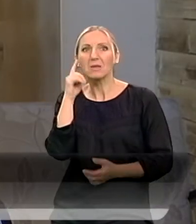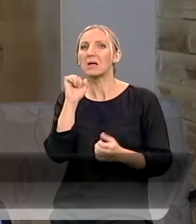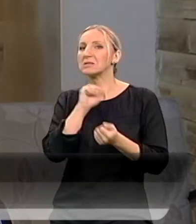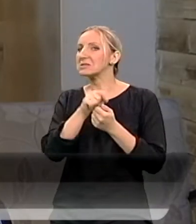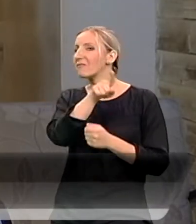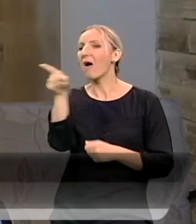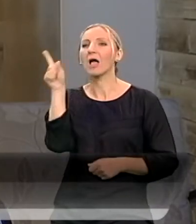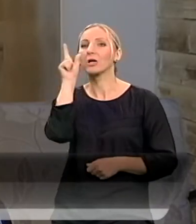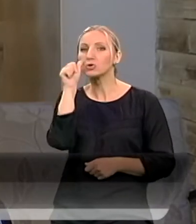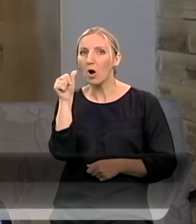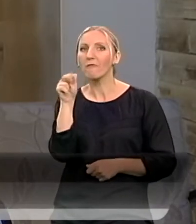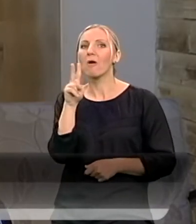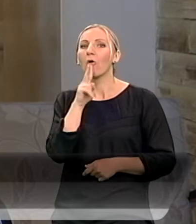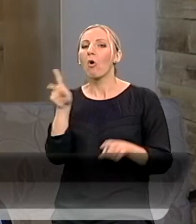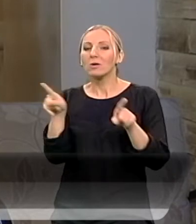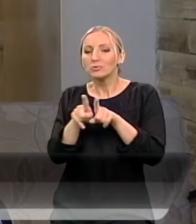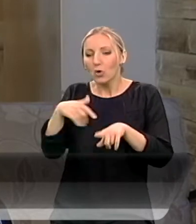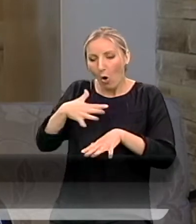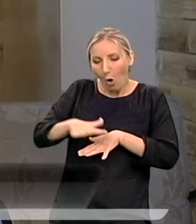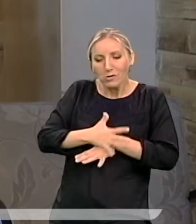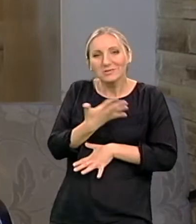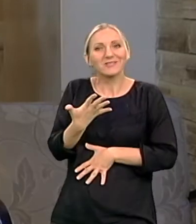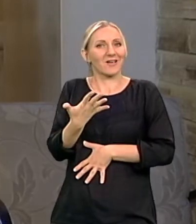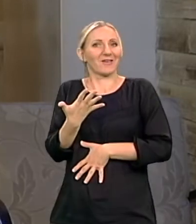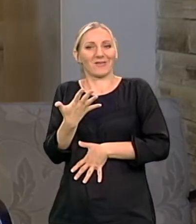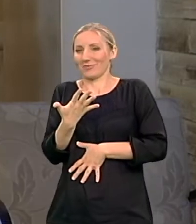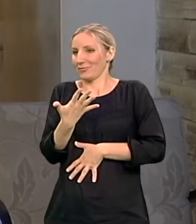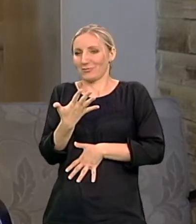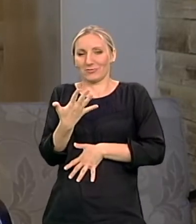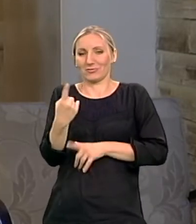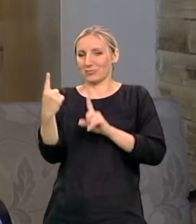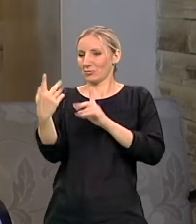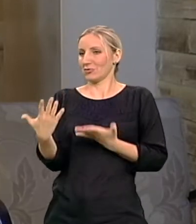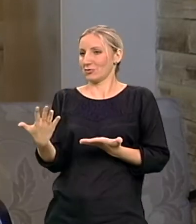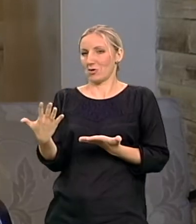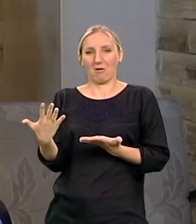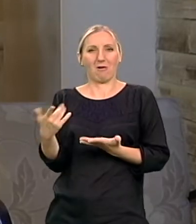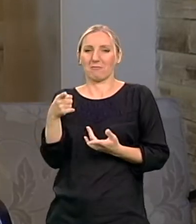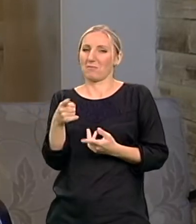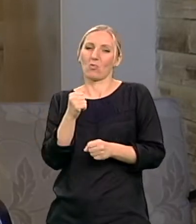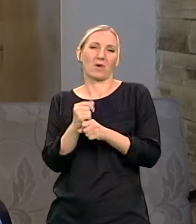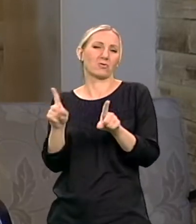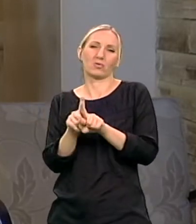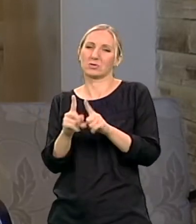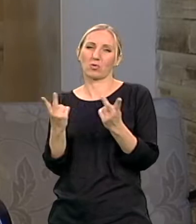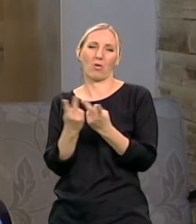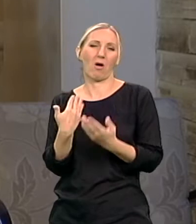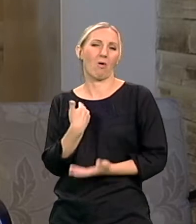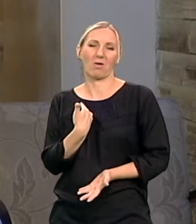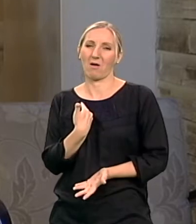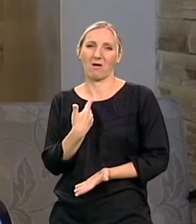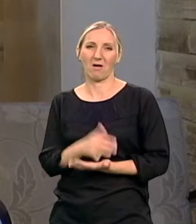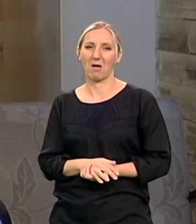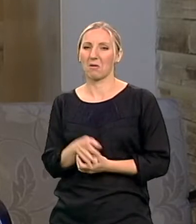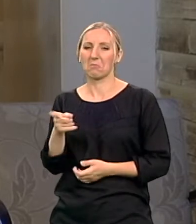situaciji, kako da vam kažem i da prema toj dugo osjeća ono što ja osjećam. Tako da mislim da to